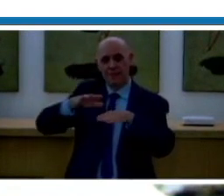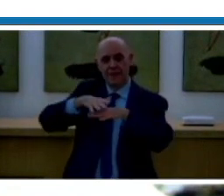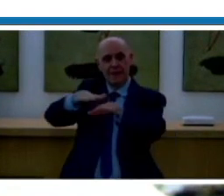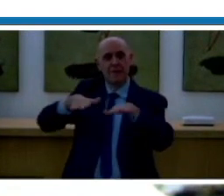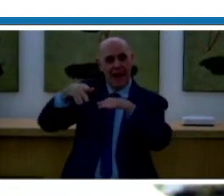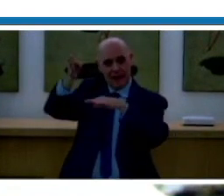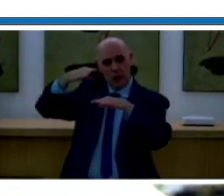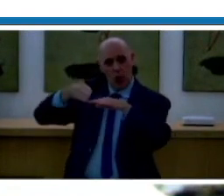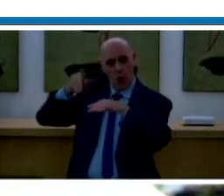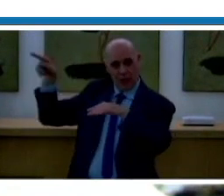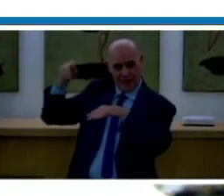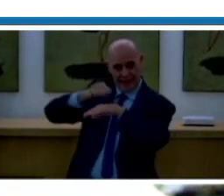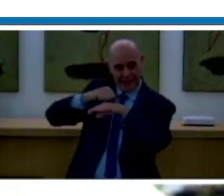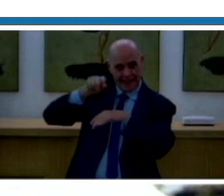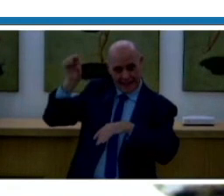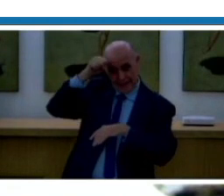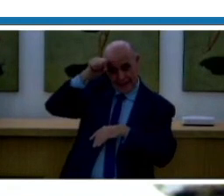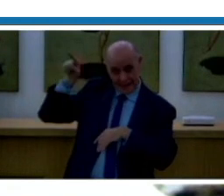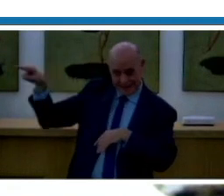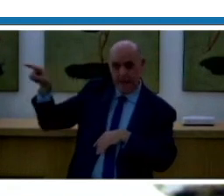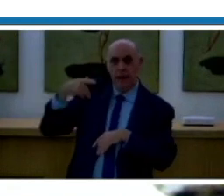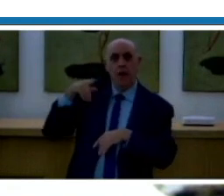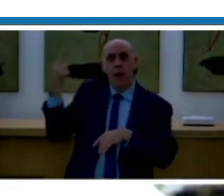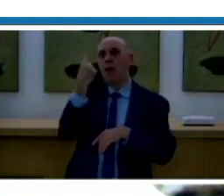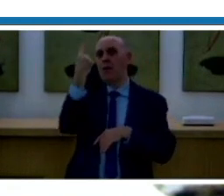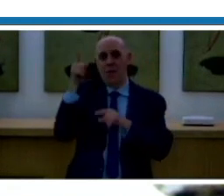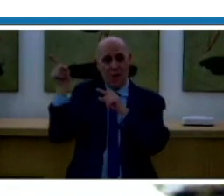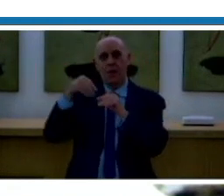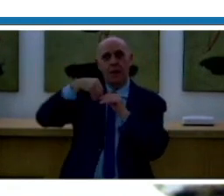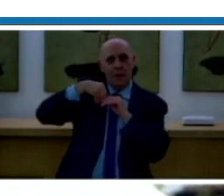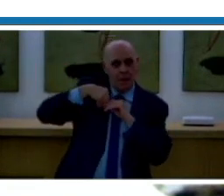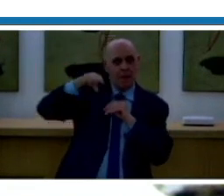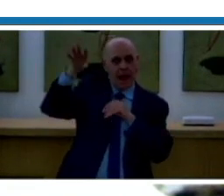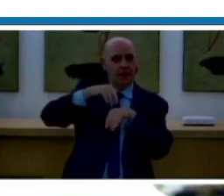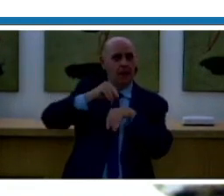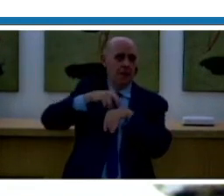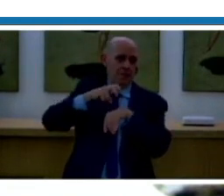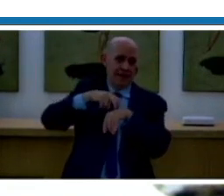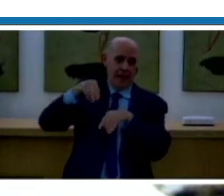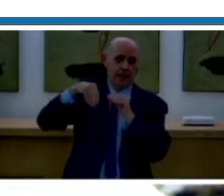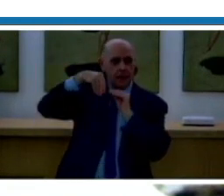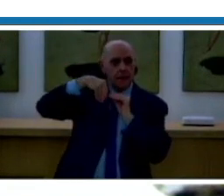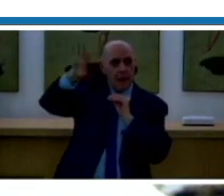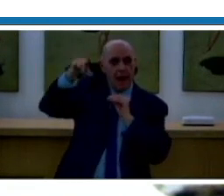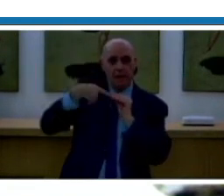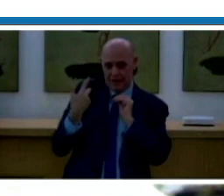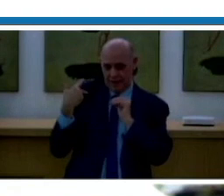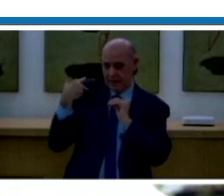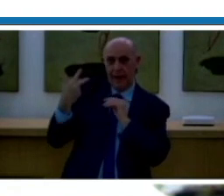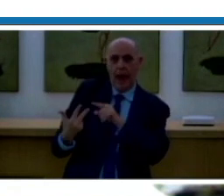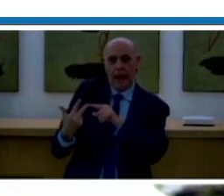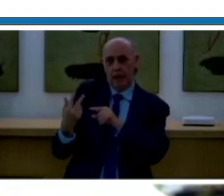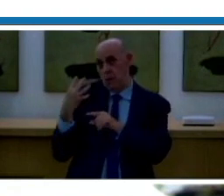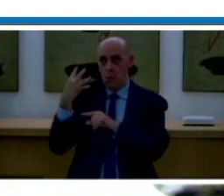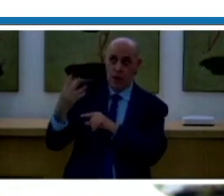2300 pazienti che abbiamo avviato, ovviamente più in generale non soltanto INAE nel corso di quest'ultimo triennio barra